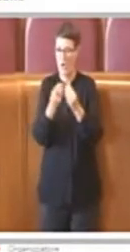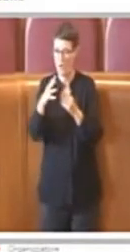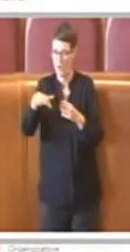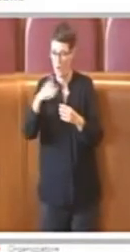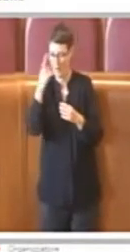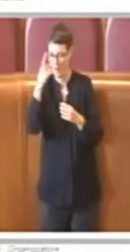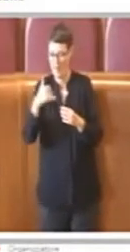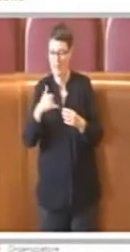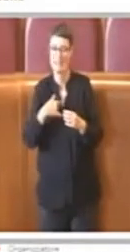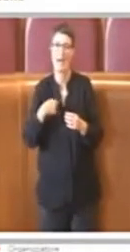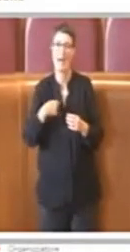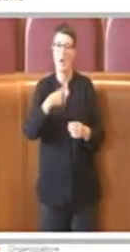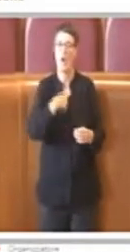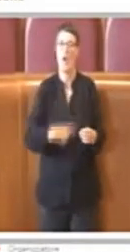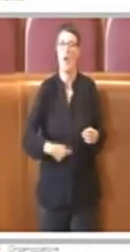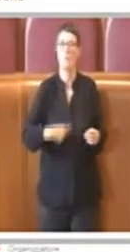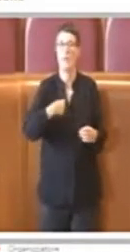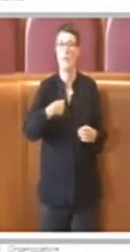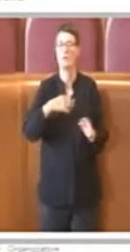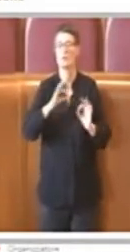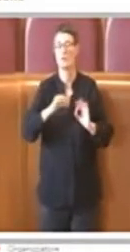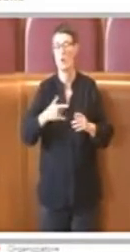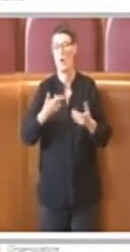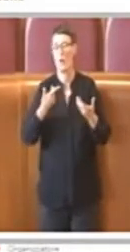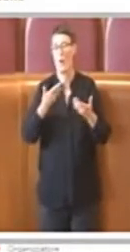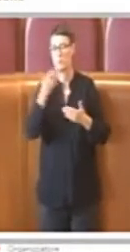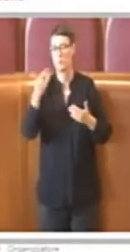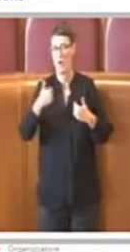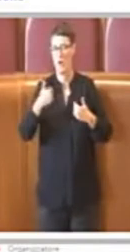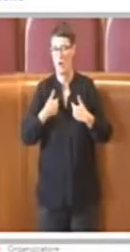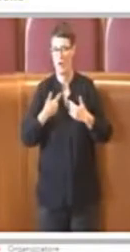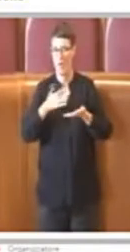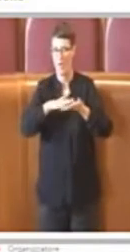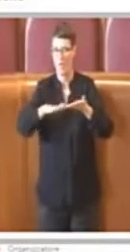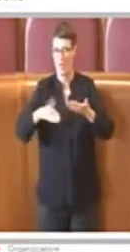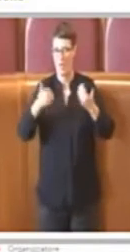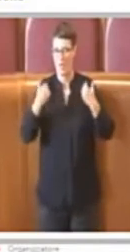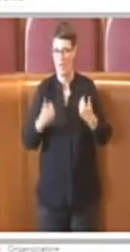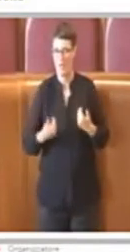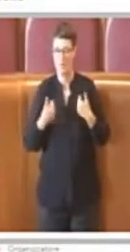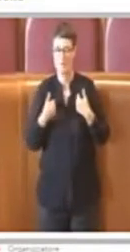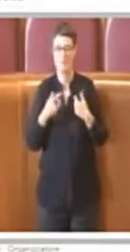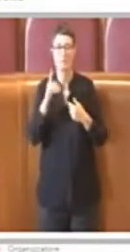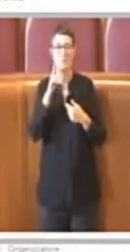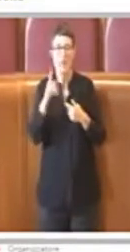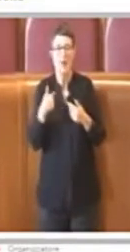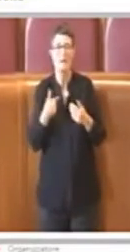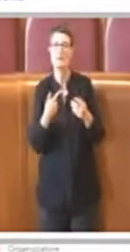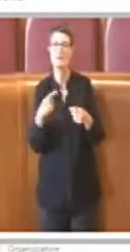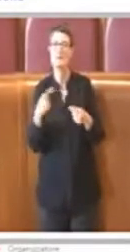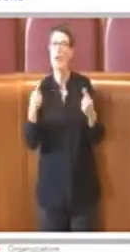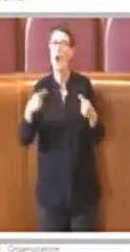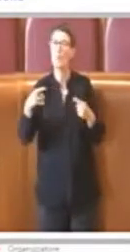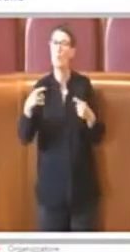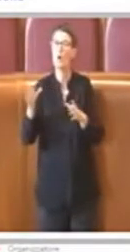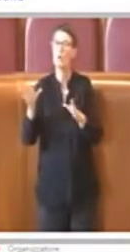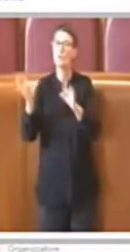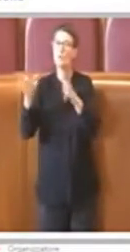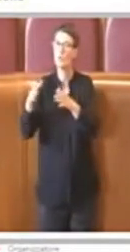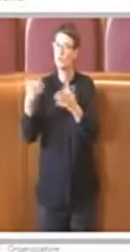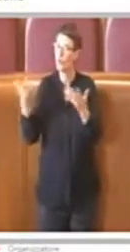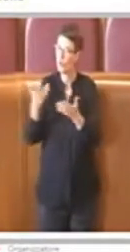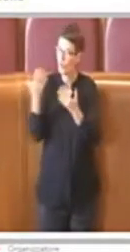molto politically correct e se c'è da fare un plauso all'opposizione lo fa, se c'è da fare una critica